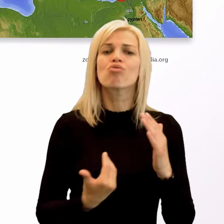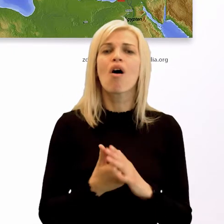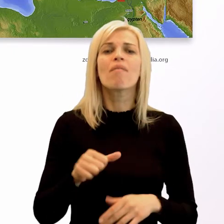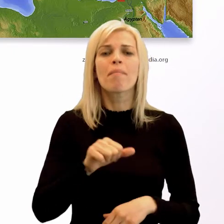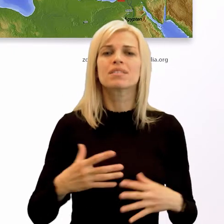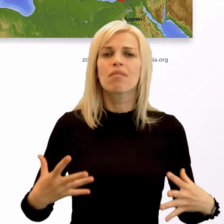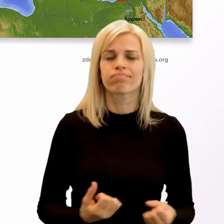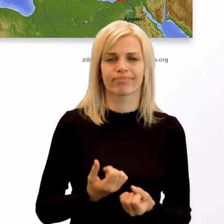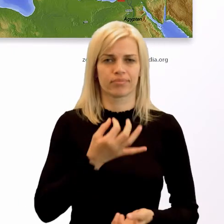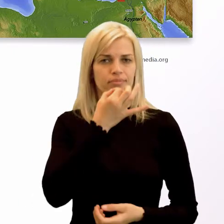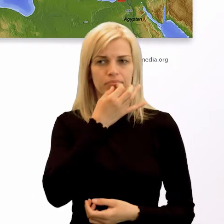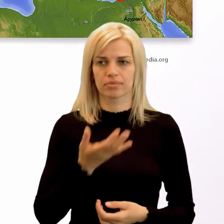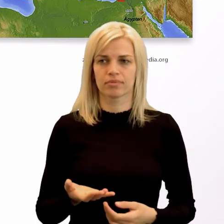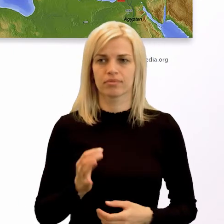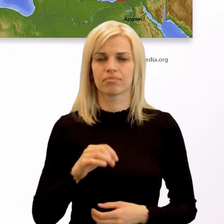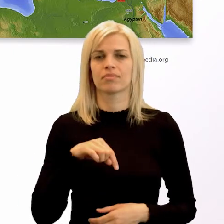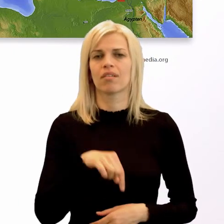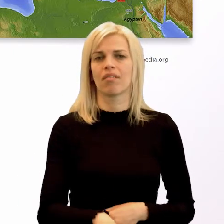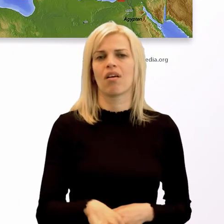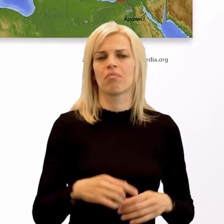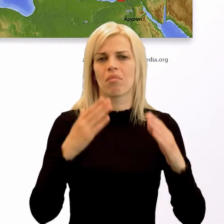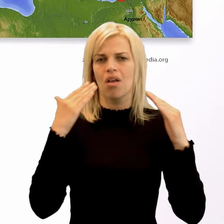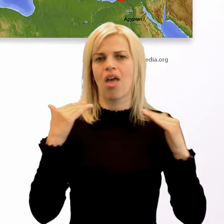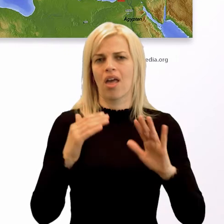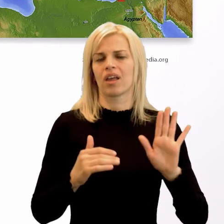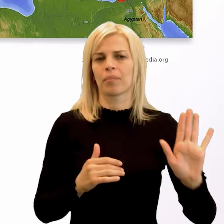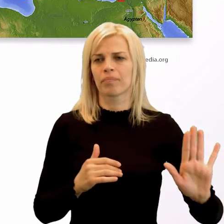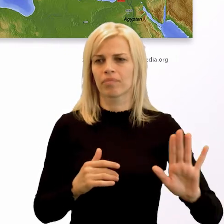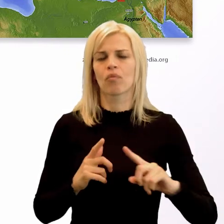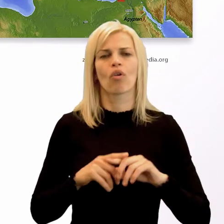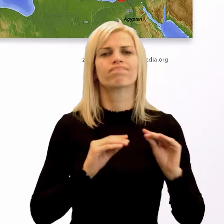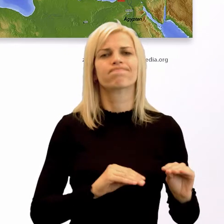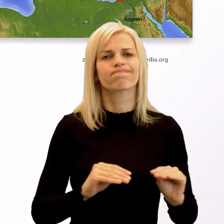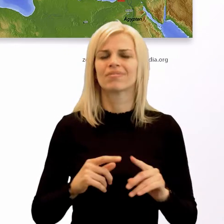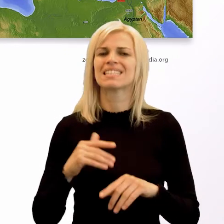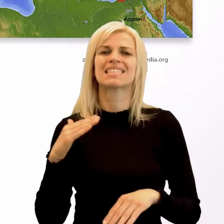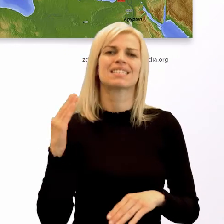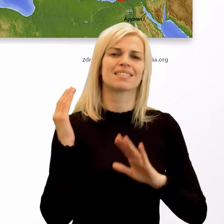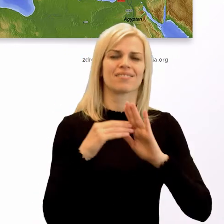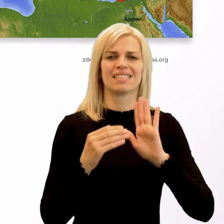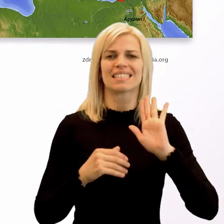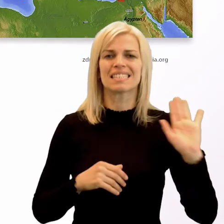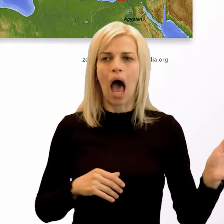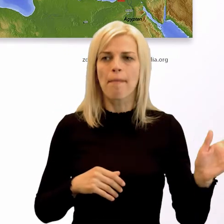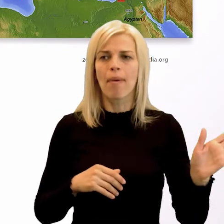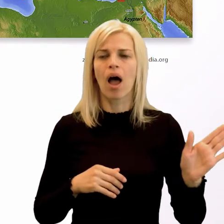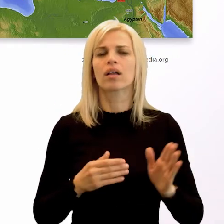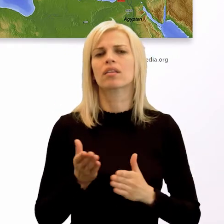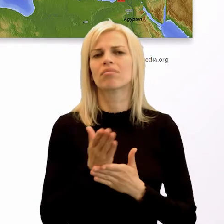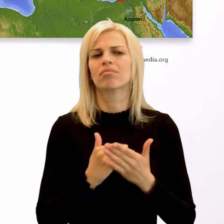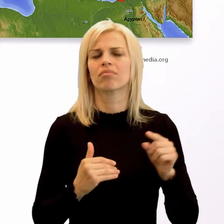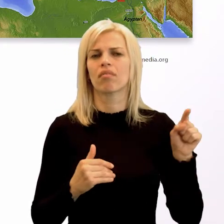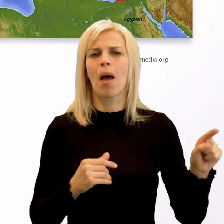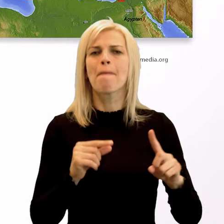lebo toto ovládalo územie Egypta. Putovali teda na západ a osidlili čiastočne Pirenejský polostrov alebo